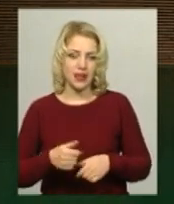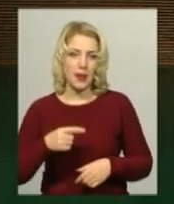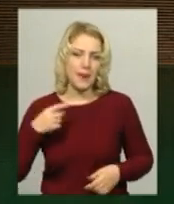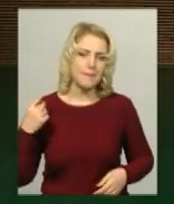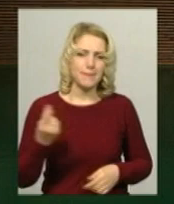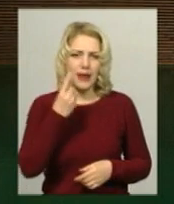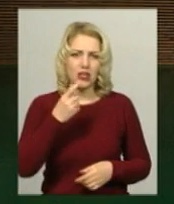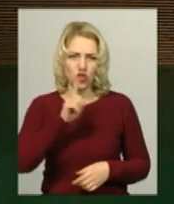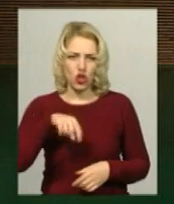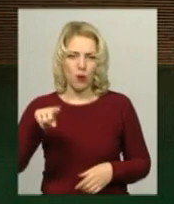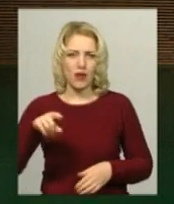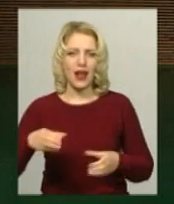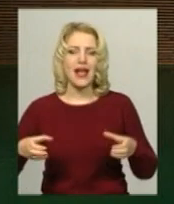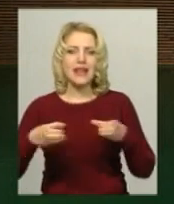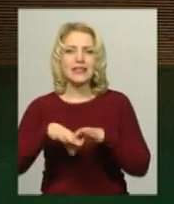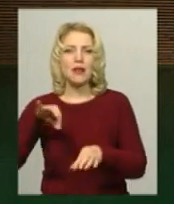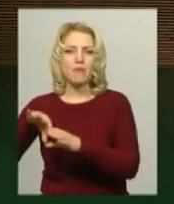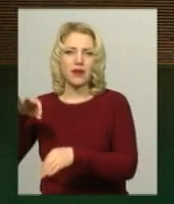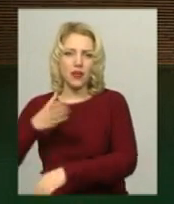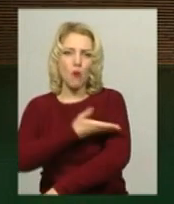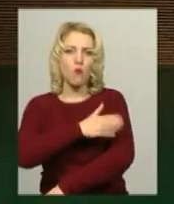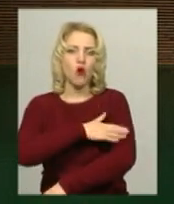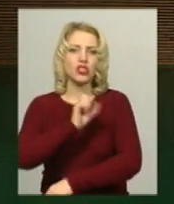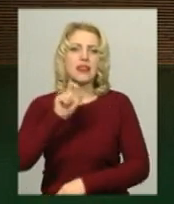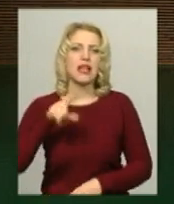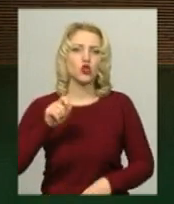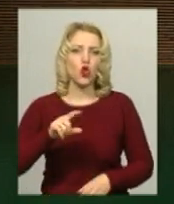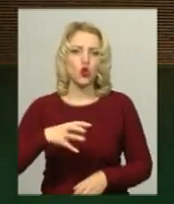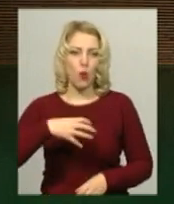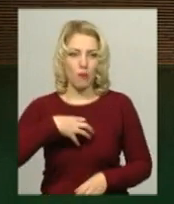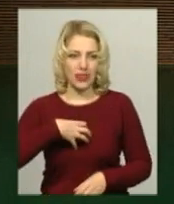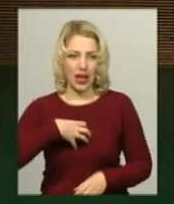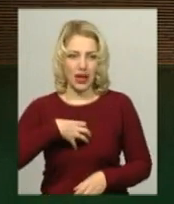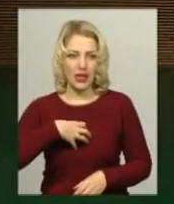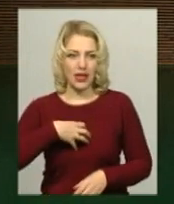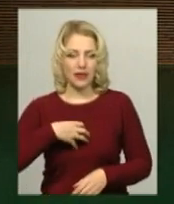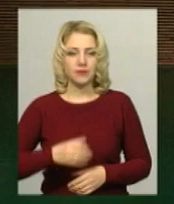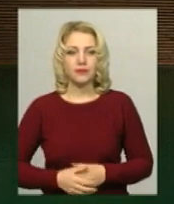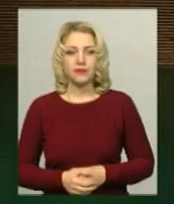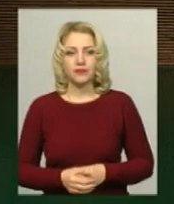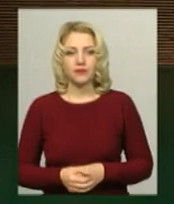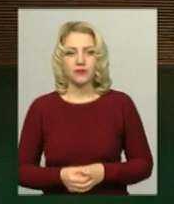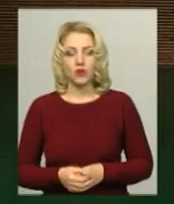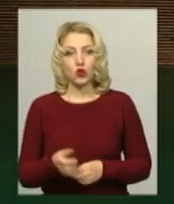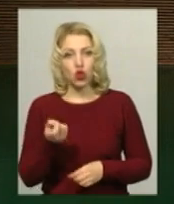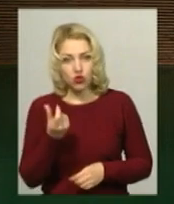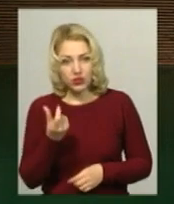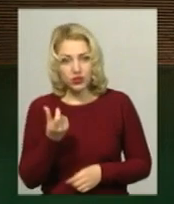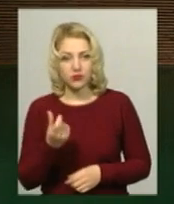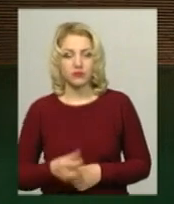збірної Польщі дівчатами і на золотому балі змогла їх перемогти. Трошки